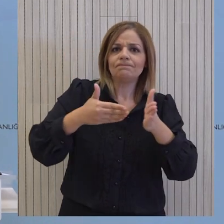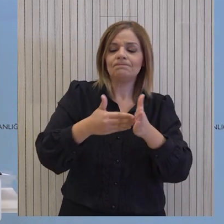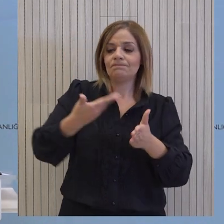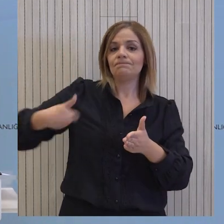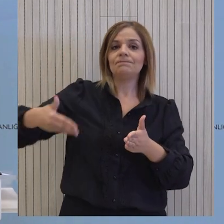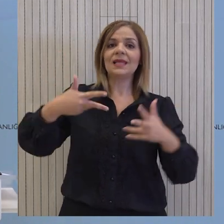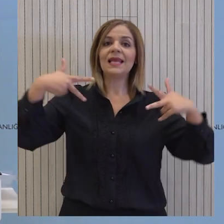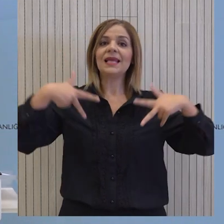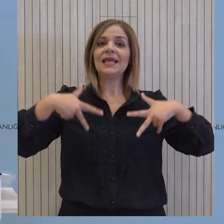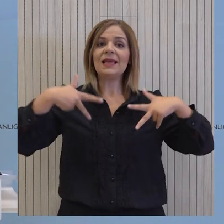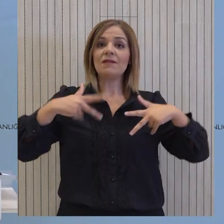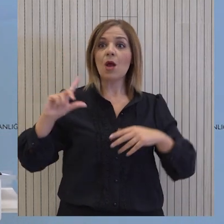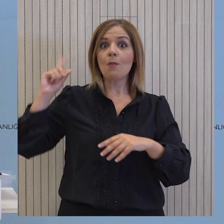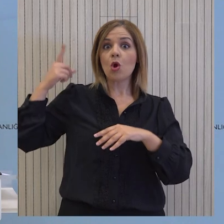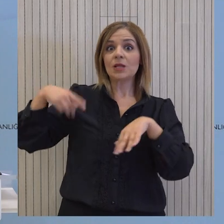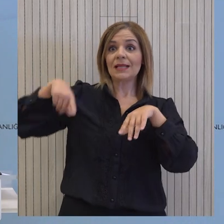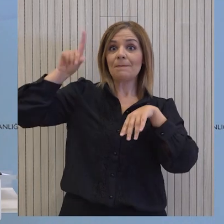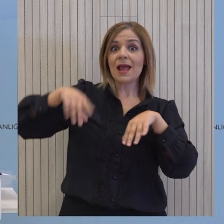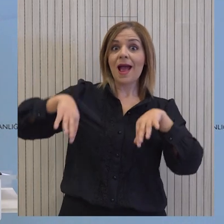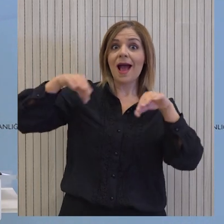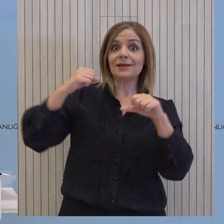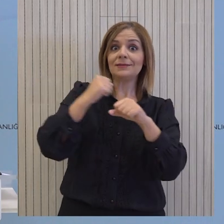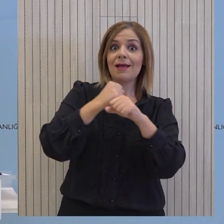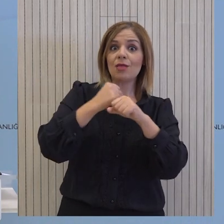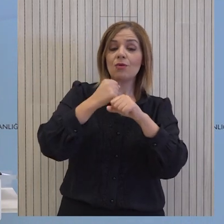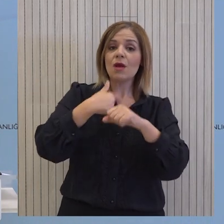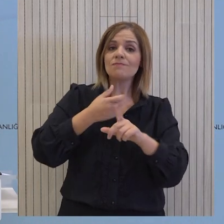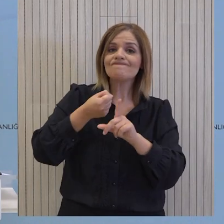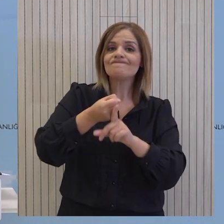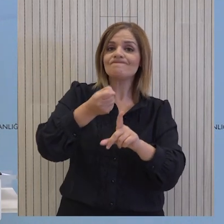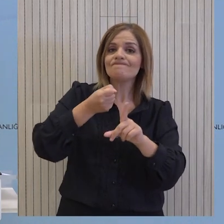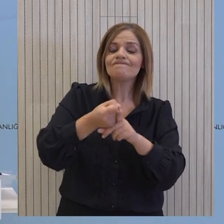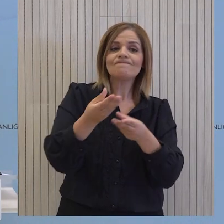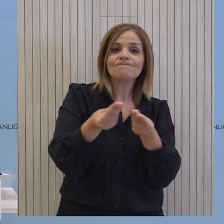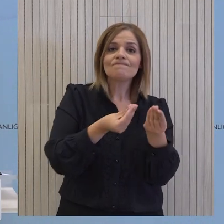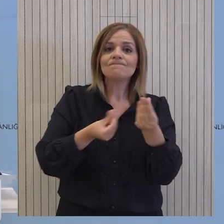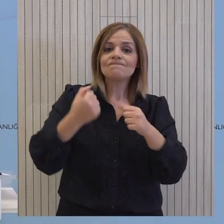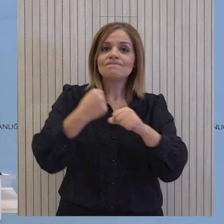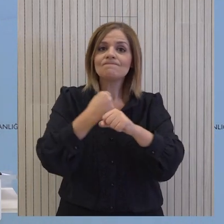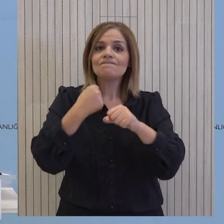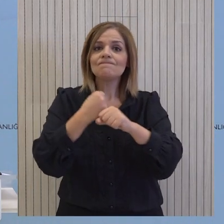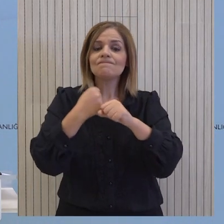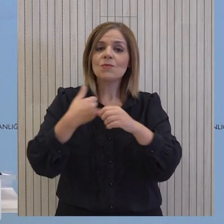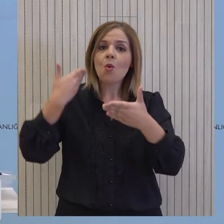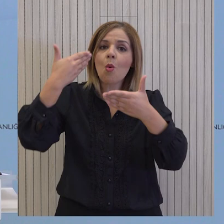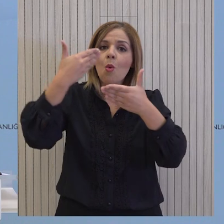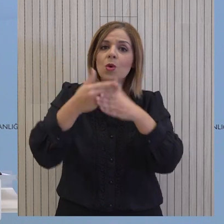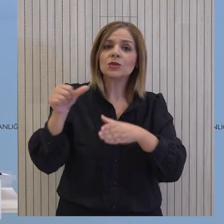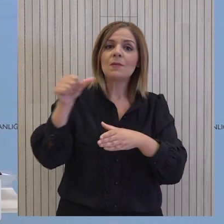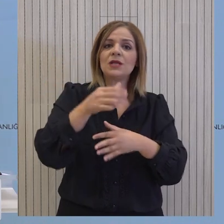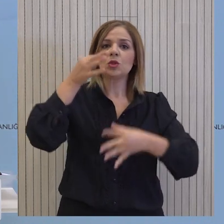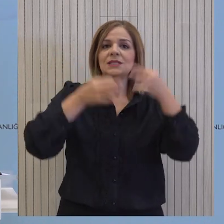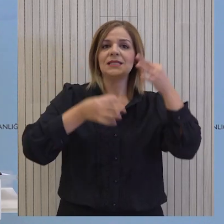κυβέρνηση, από την πρώτη μέρα ανάληψης καθηγόντων εργαζόμαστε με επιμονή και μεθοδικότητα για να καταστεί εφηκτή επανέδαρξη των